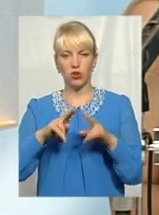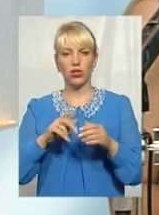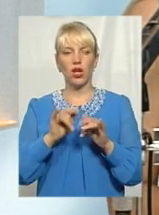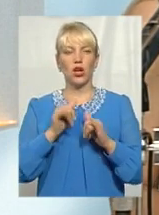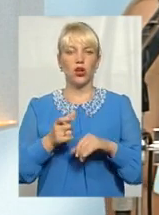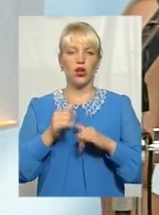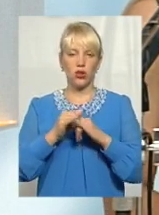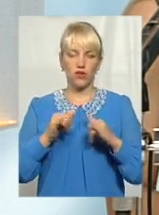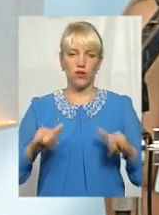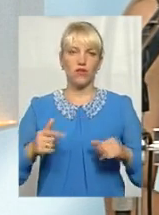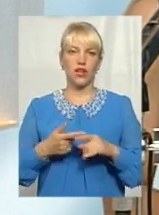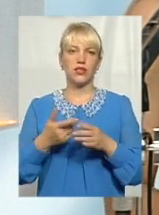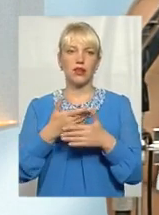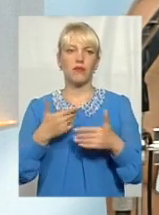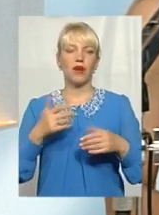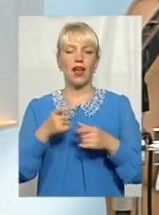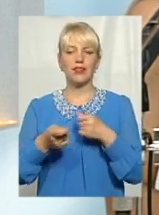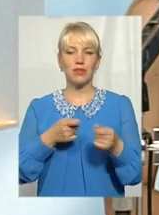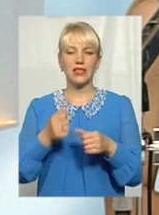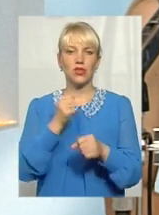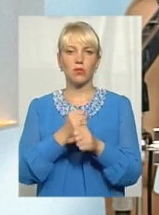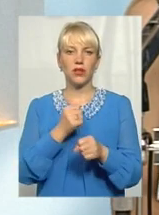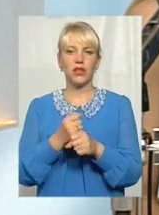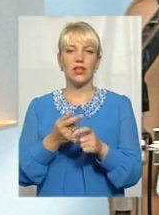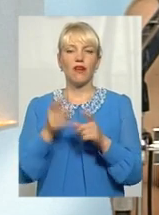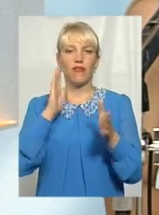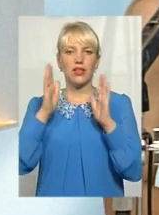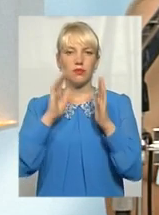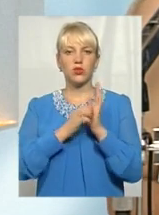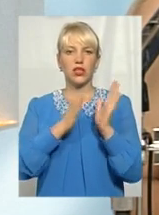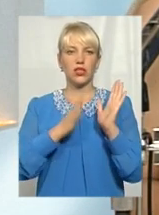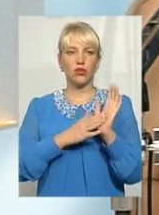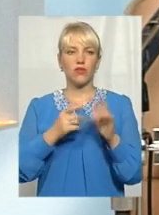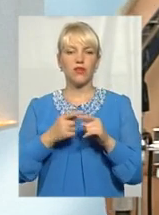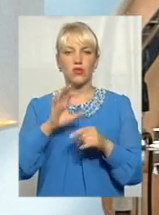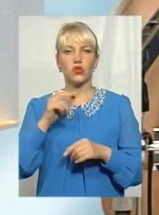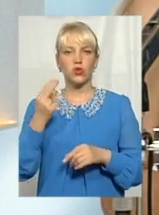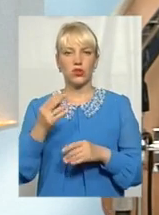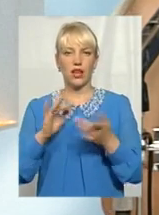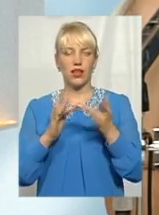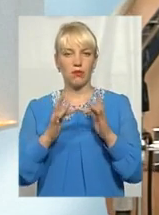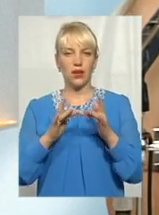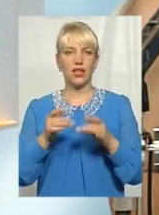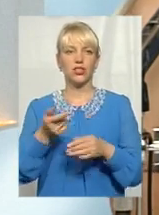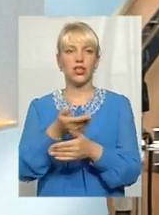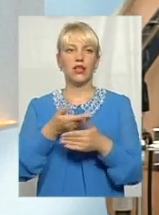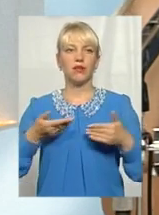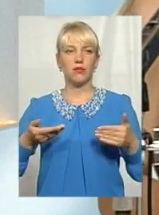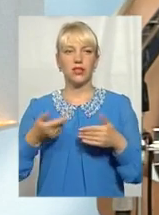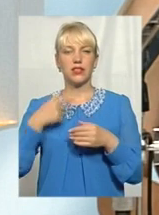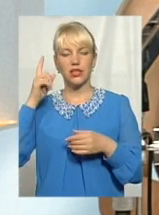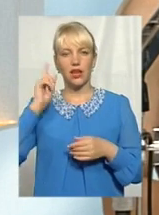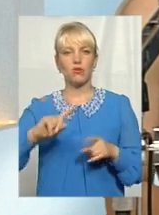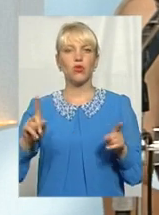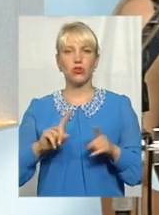Ми, звичайно, так само для адміністрації розробили сторінку, Фейсбук зареєструвалися, тобто в соціальній мережі. І знаємо,